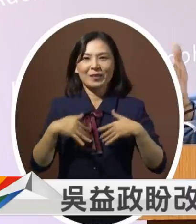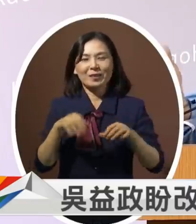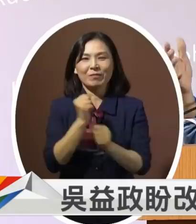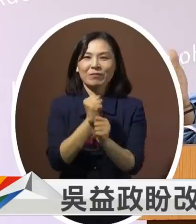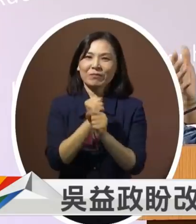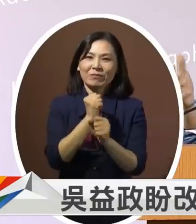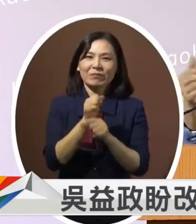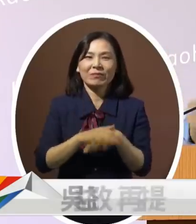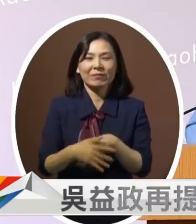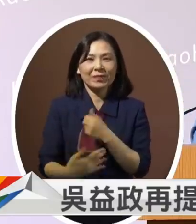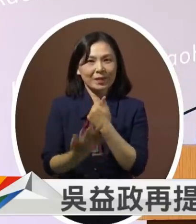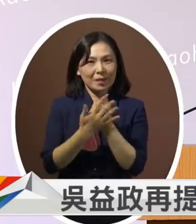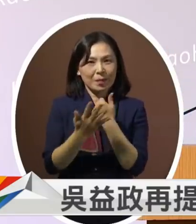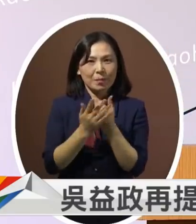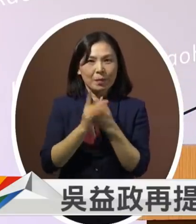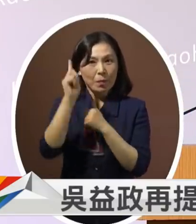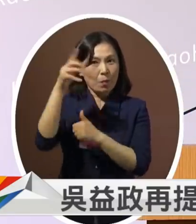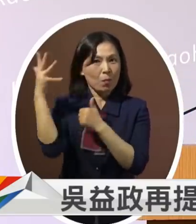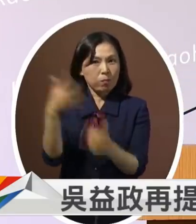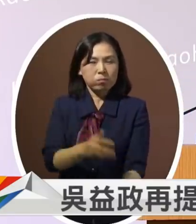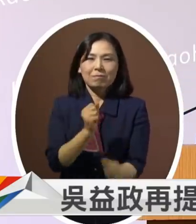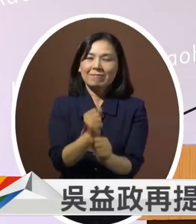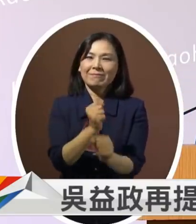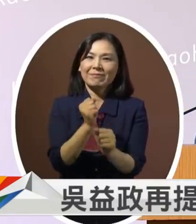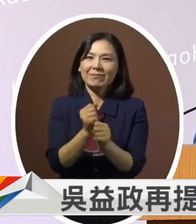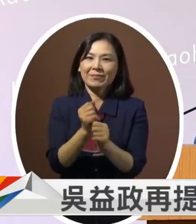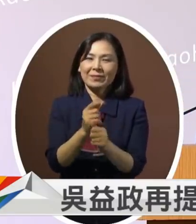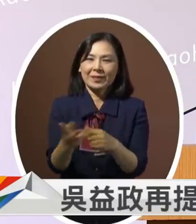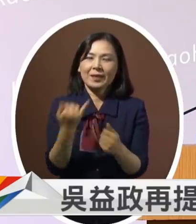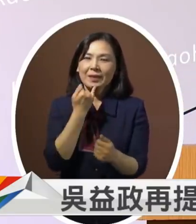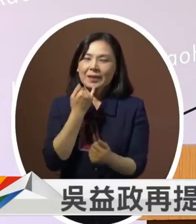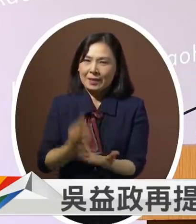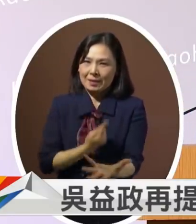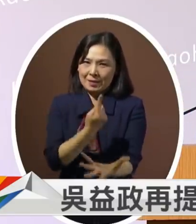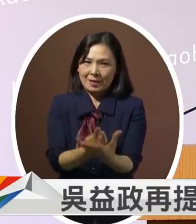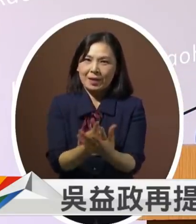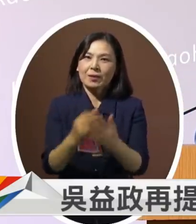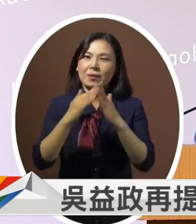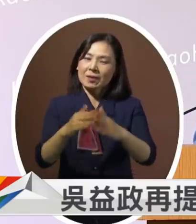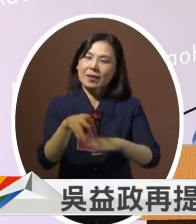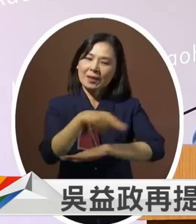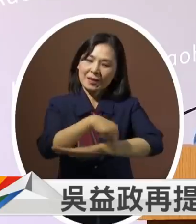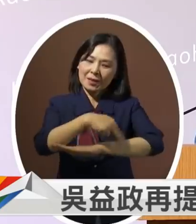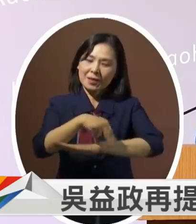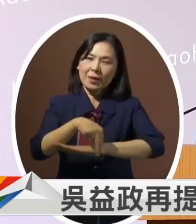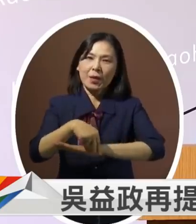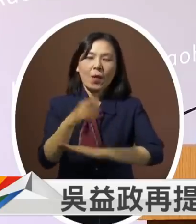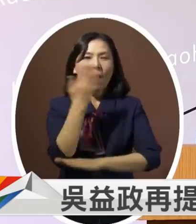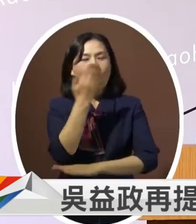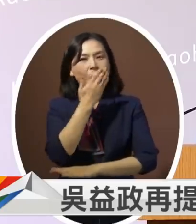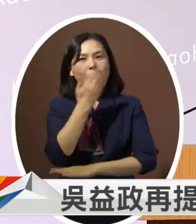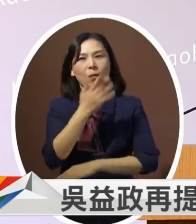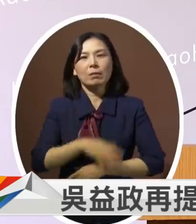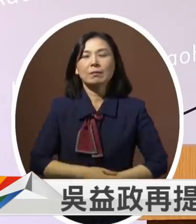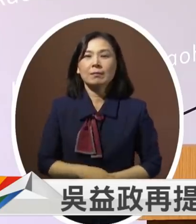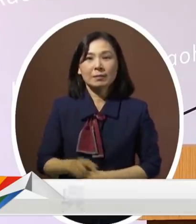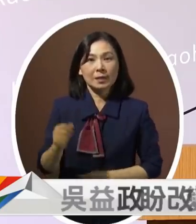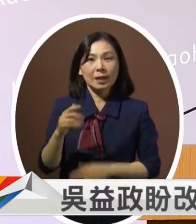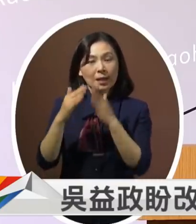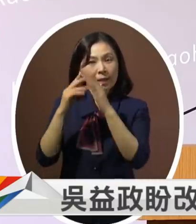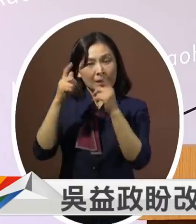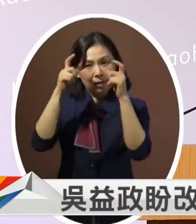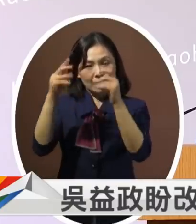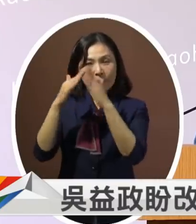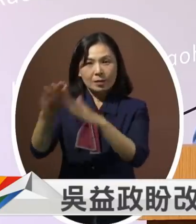统协助我们高雄的传统产业提升参与城市美学的改造刚包括我也提到高雄市议会改造为整个